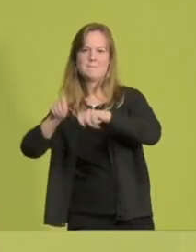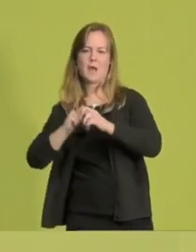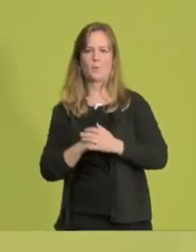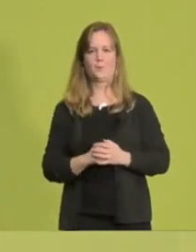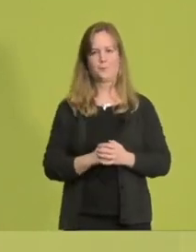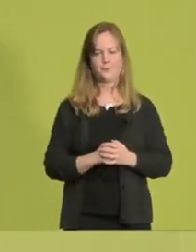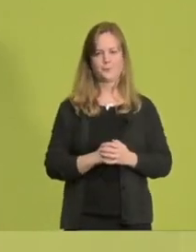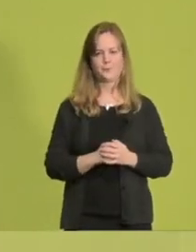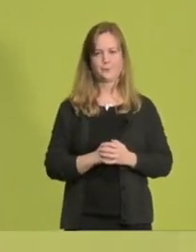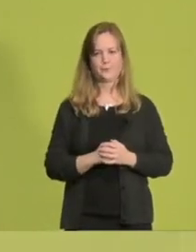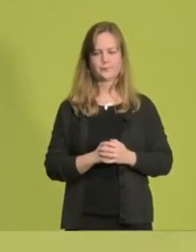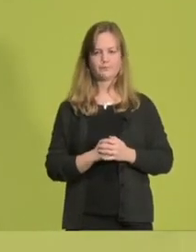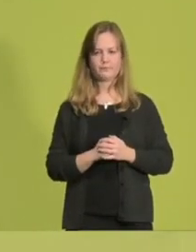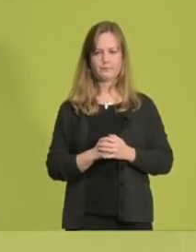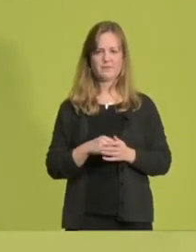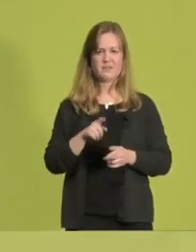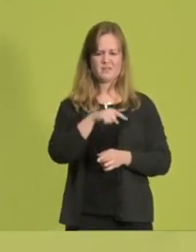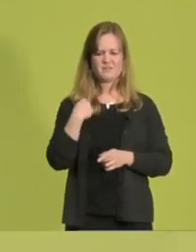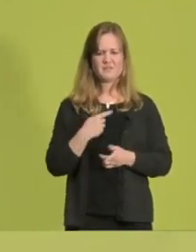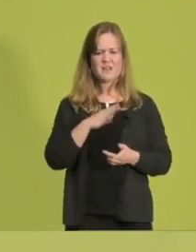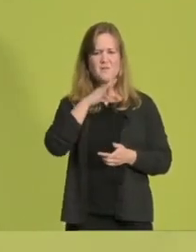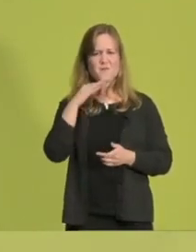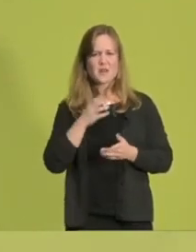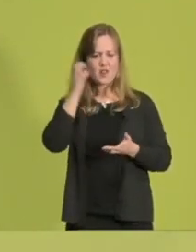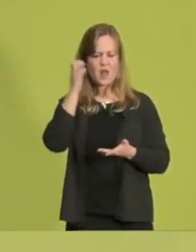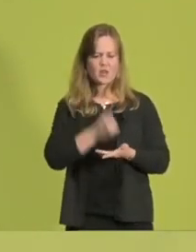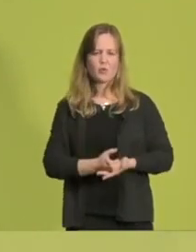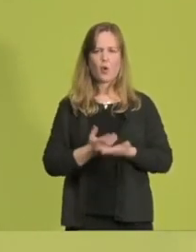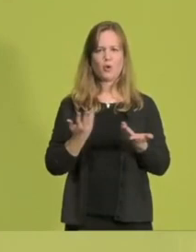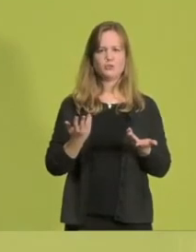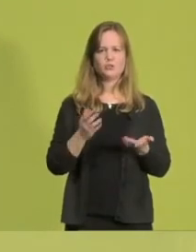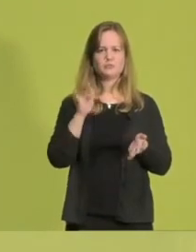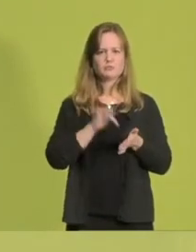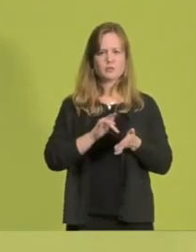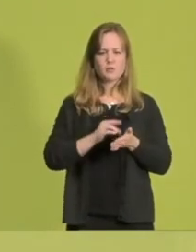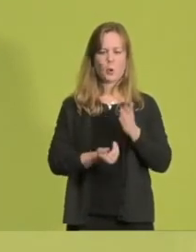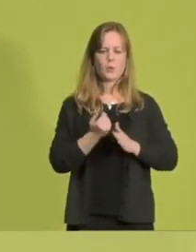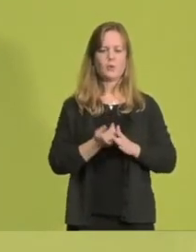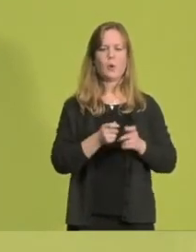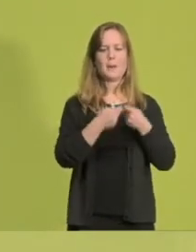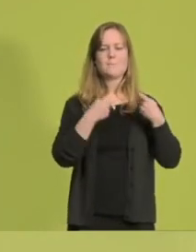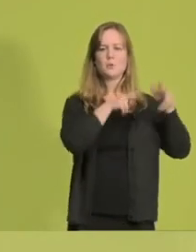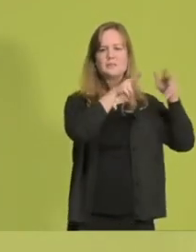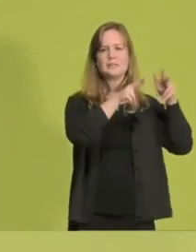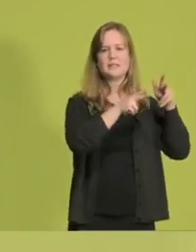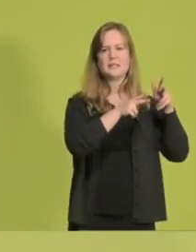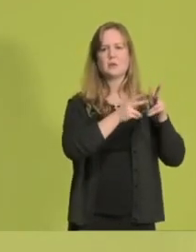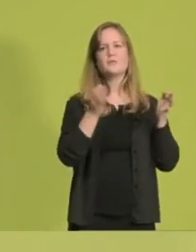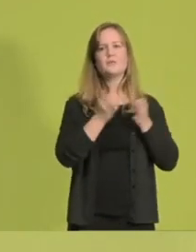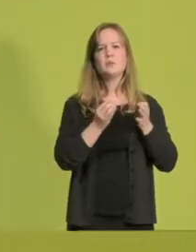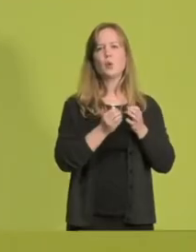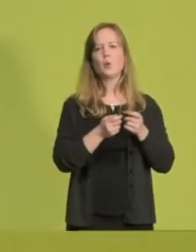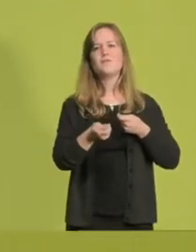Liebe Freundinnen und Freunde, viele von uns sind enttäuscht, auch zu Recht enttäuscht, dass es in der neuen Bundesregierung kein grünes Verkehrsministerium gibt. Ich finde das